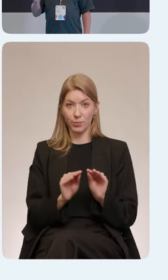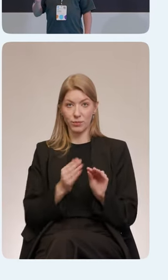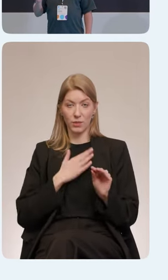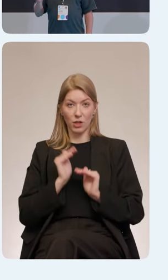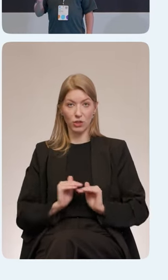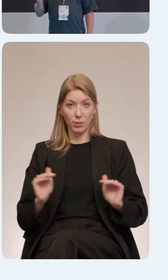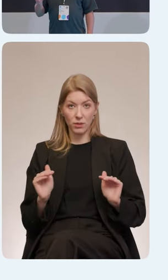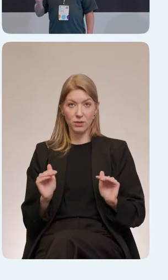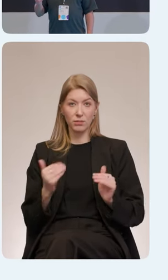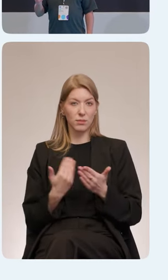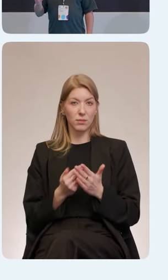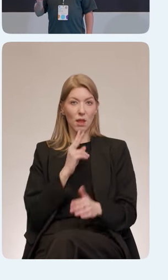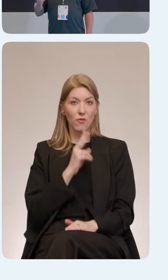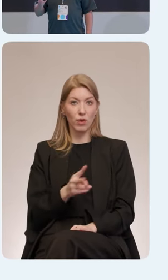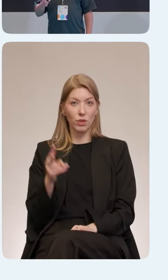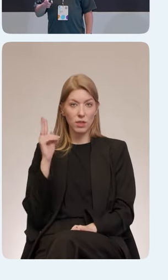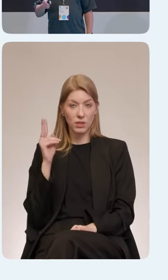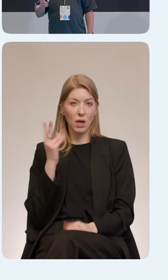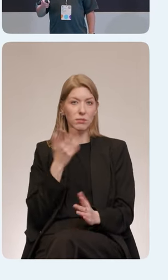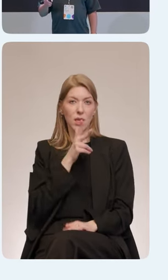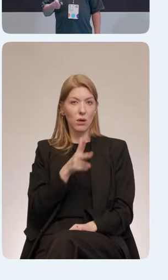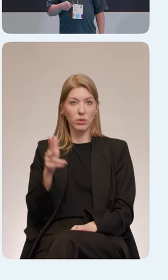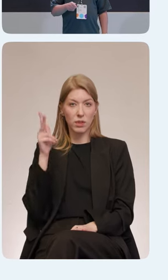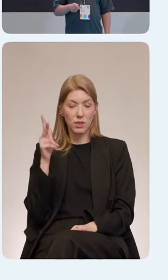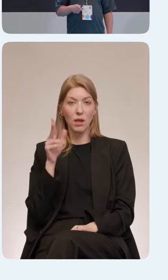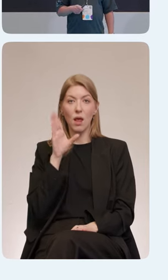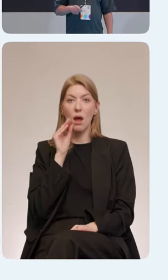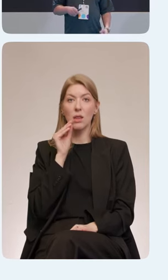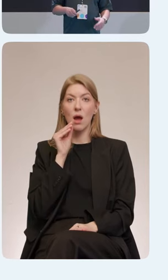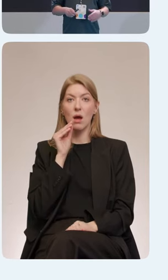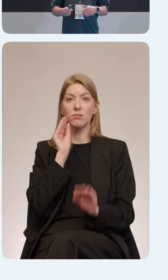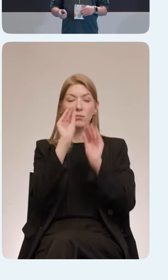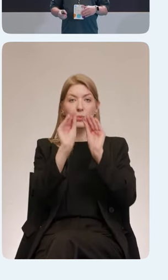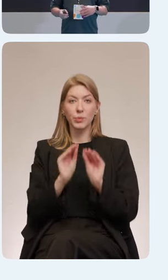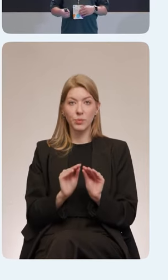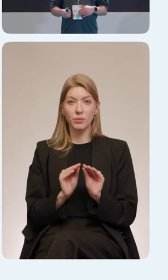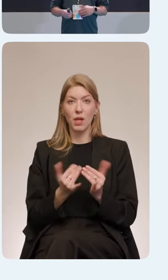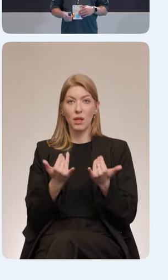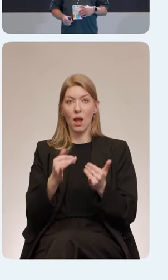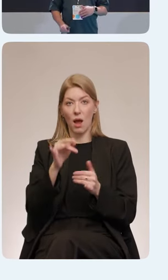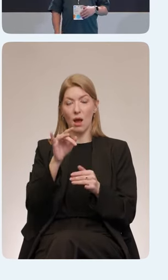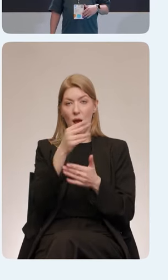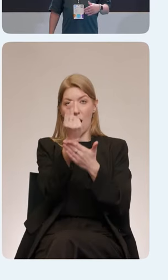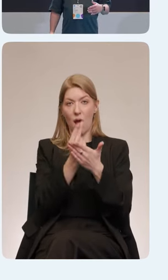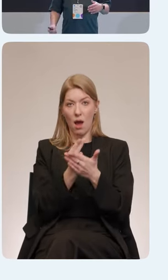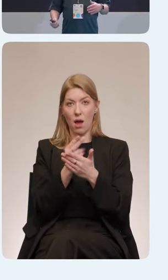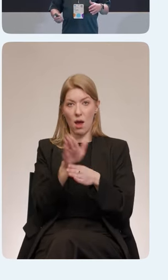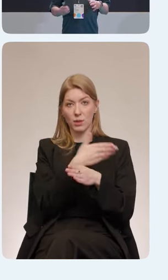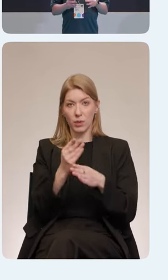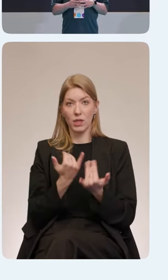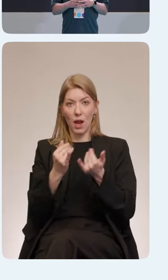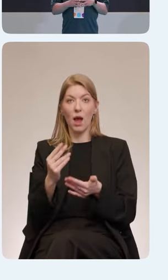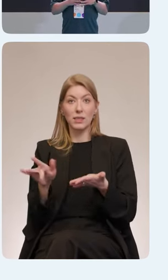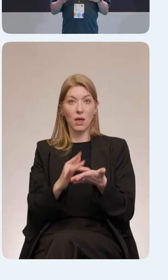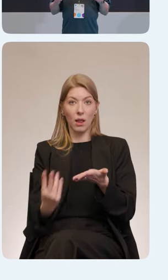ребята, по-моему, два года назад или год назад, когда делали первый подход как раз к этой разметке для скринридера. Что они сделали?